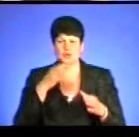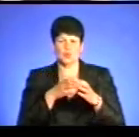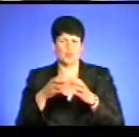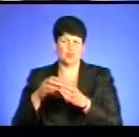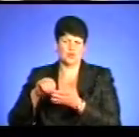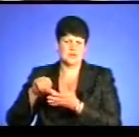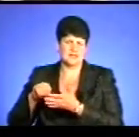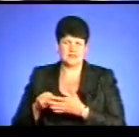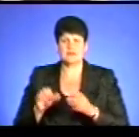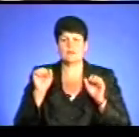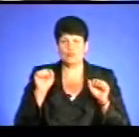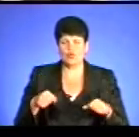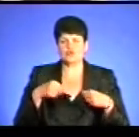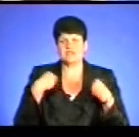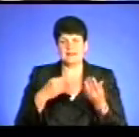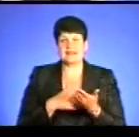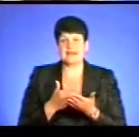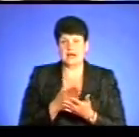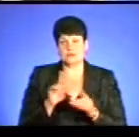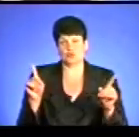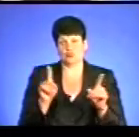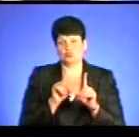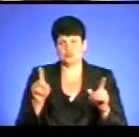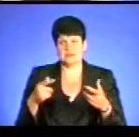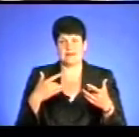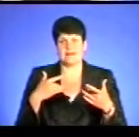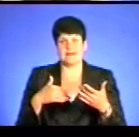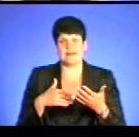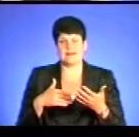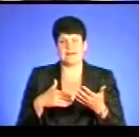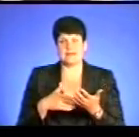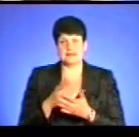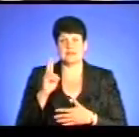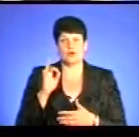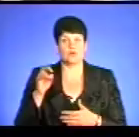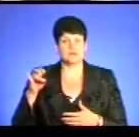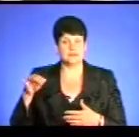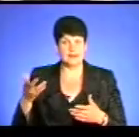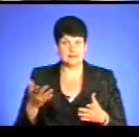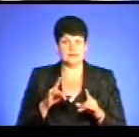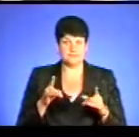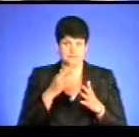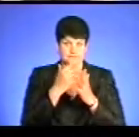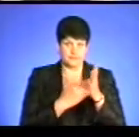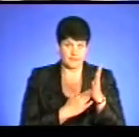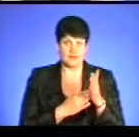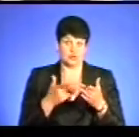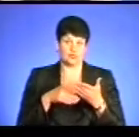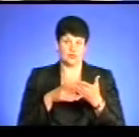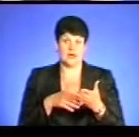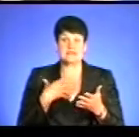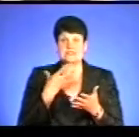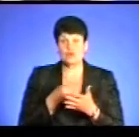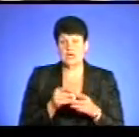виступати і давати якісну музику, якісний контент, особливо якщо тому посприяти. А своєю